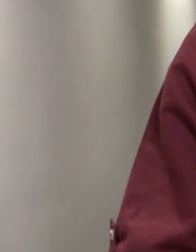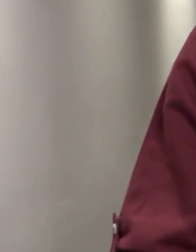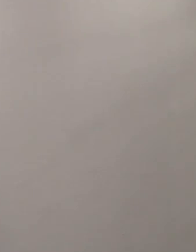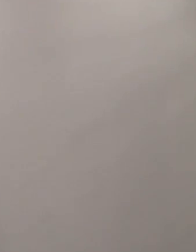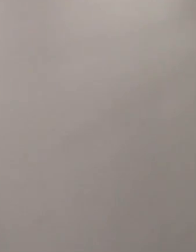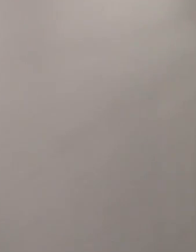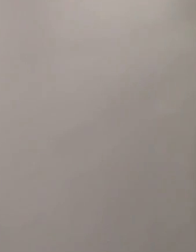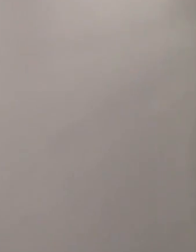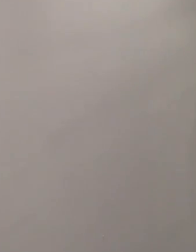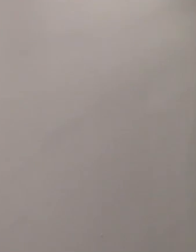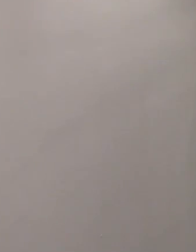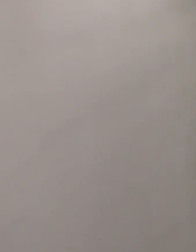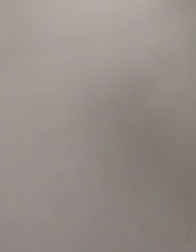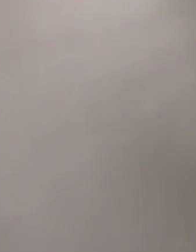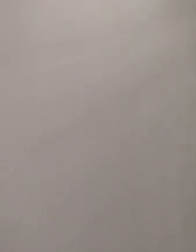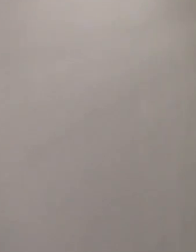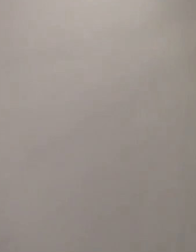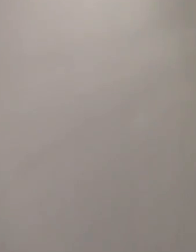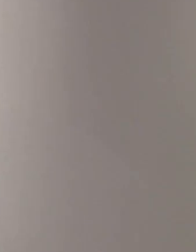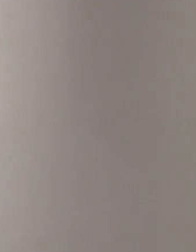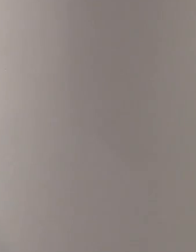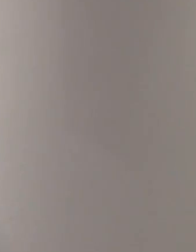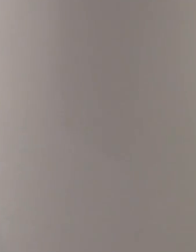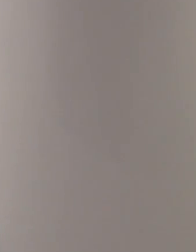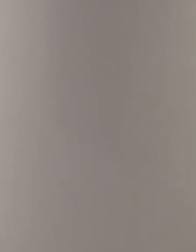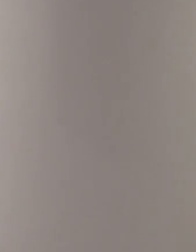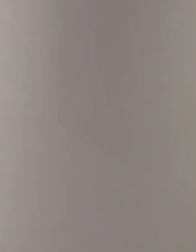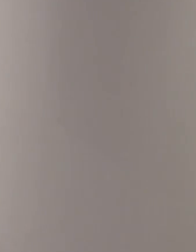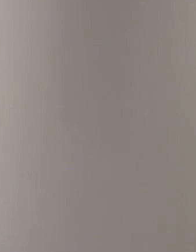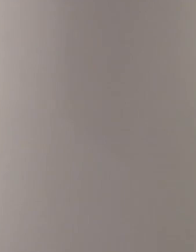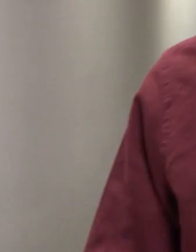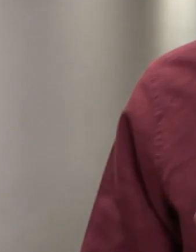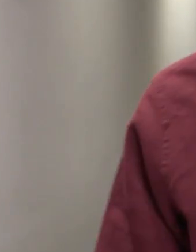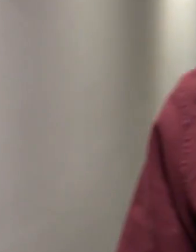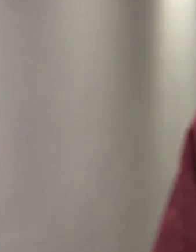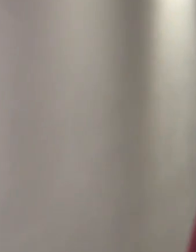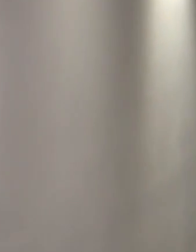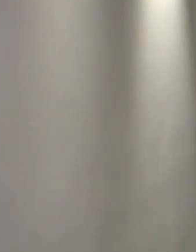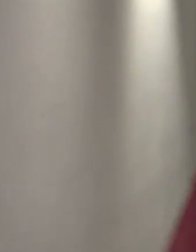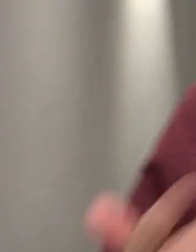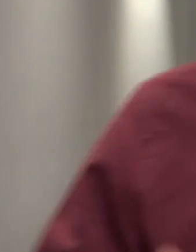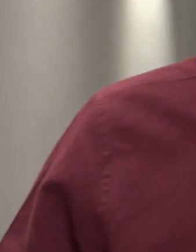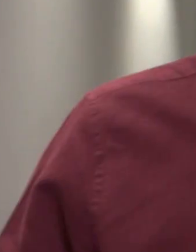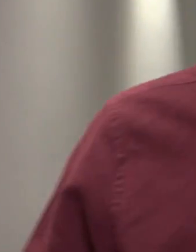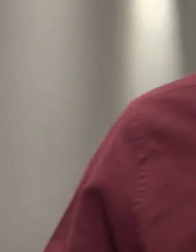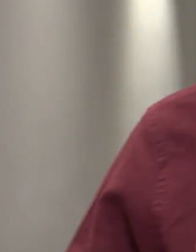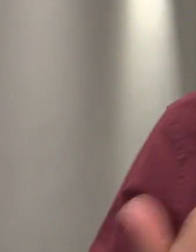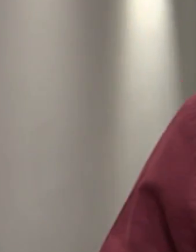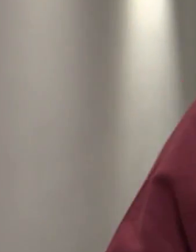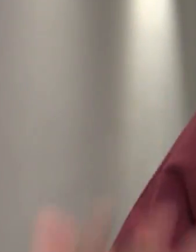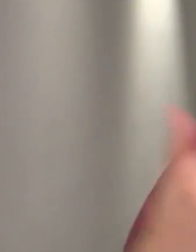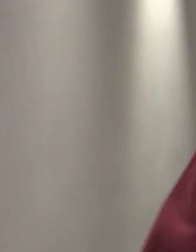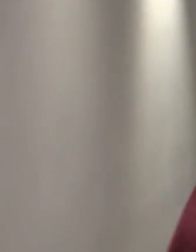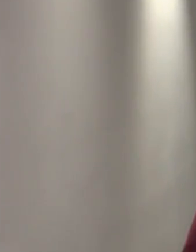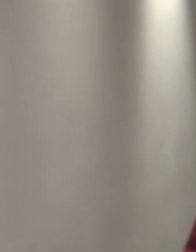יעזור. תסתכלו שנייה על מה קורה במדינות אחרות בעולם, איך הן מנסות לעשות את זה. אז מצד אחד יש מדינות כמו בריטניה או